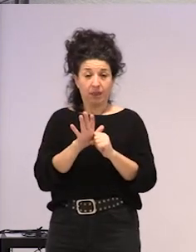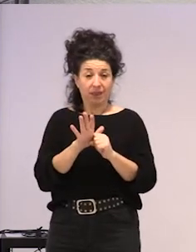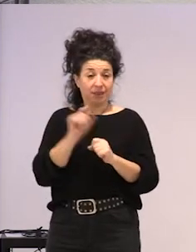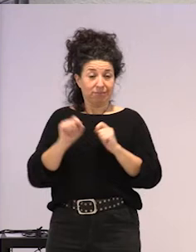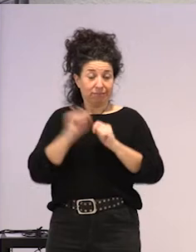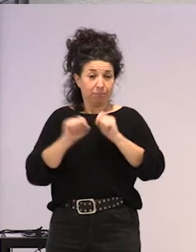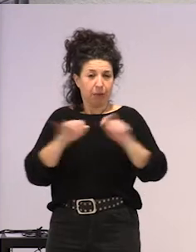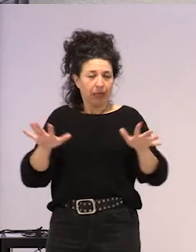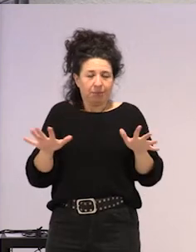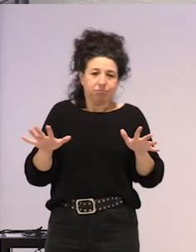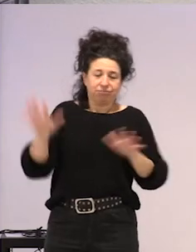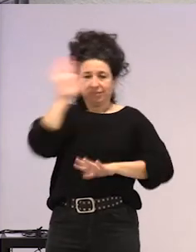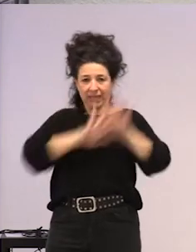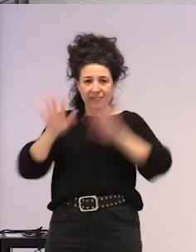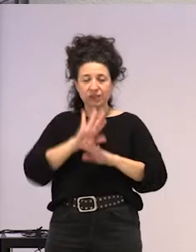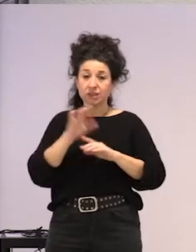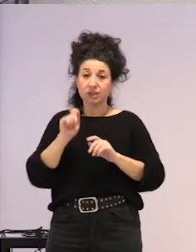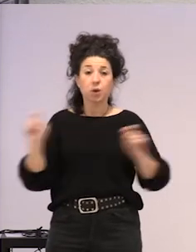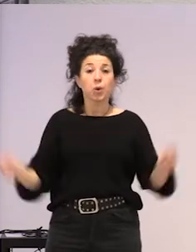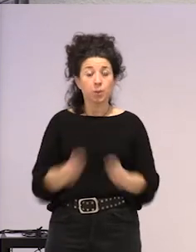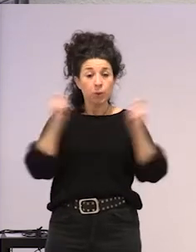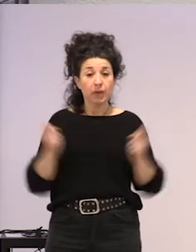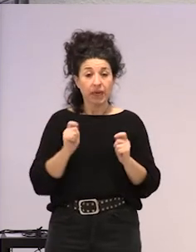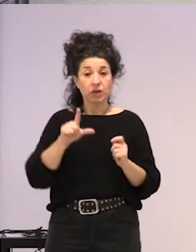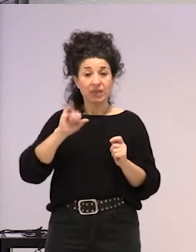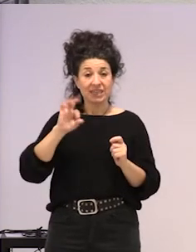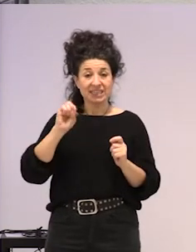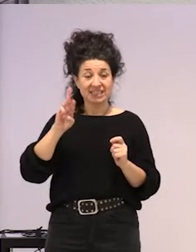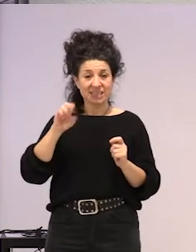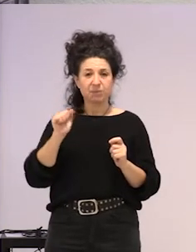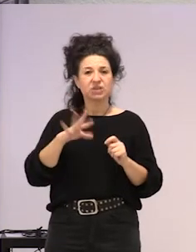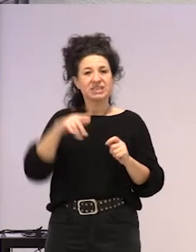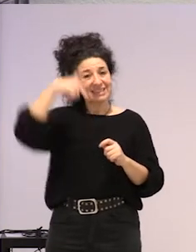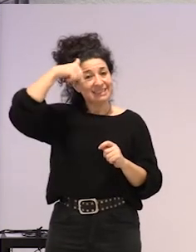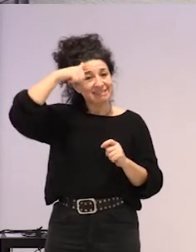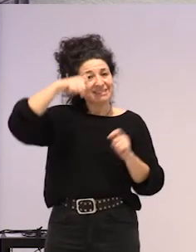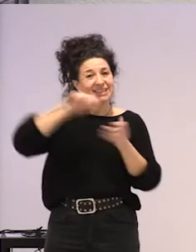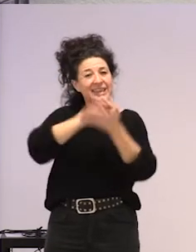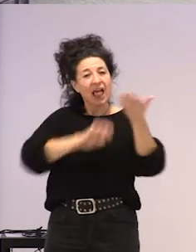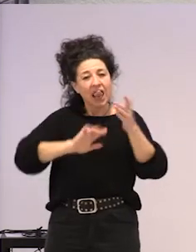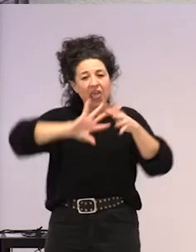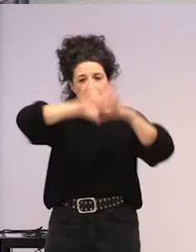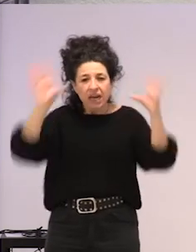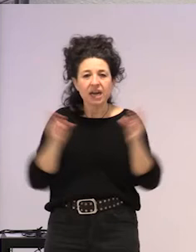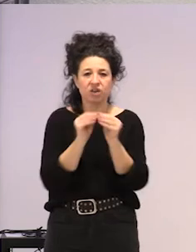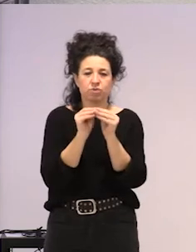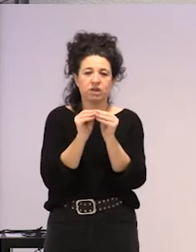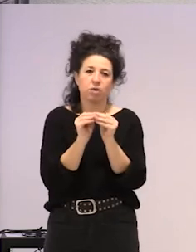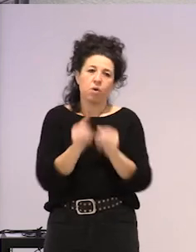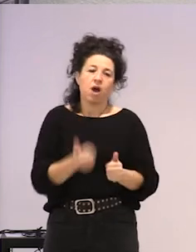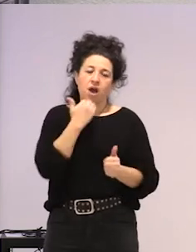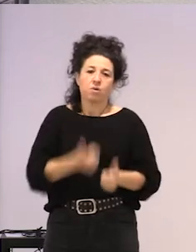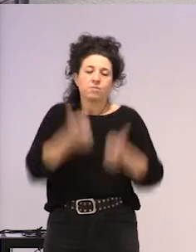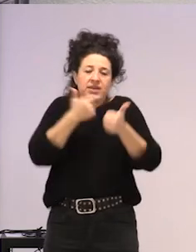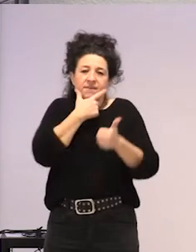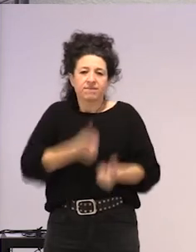literatua izan dena, nola bai, tenduena sesioen lagurteru bat, eta lurreratze bat, eta daukagula